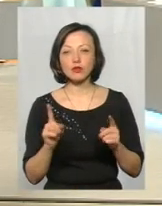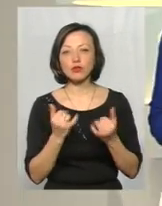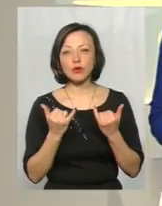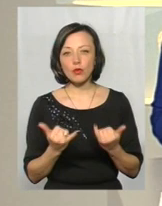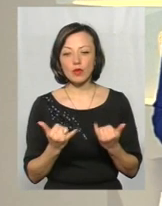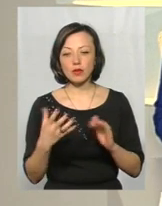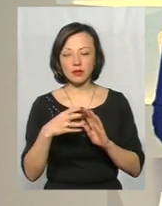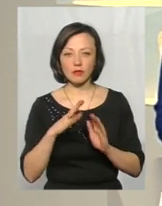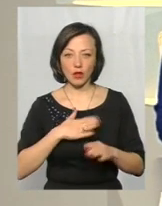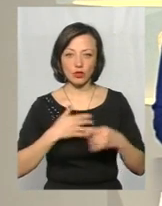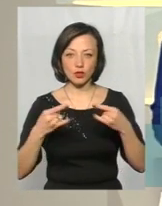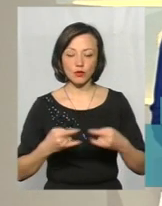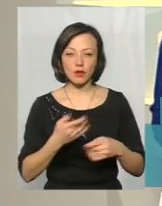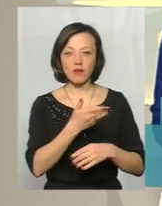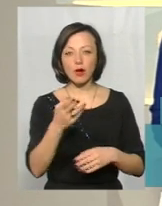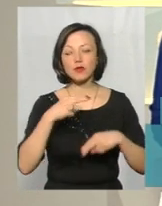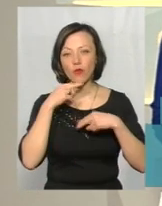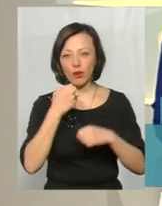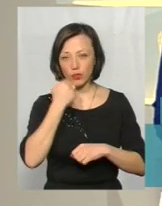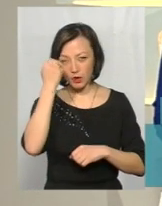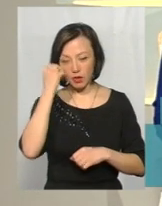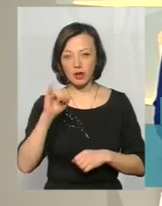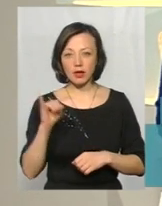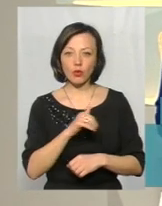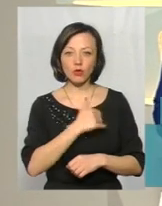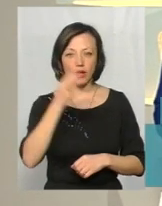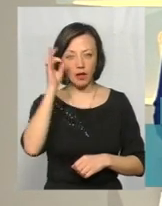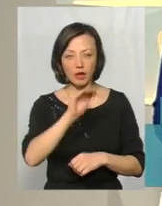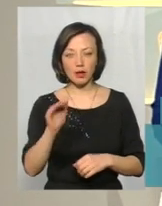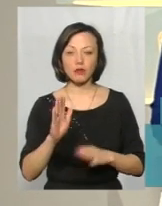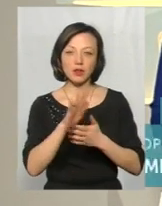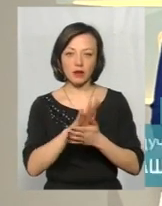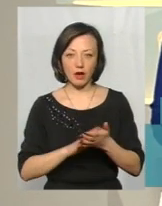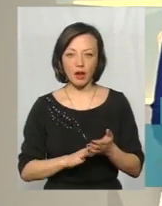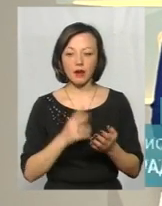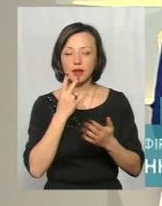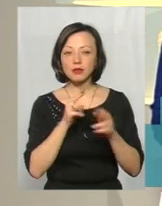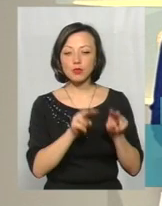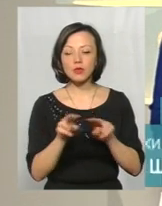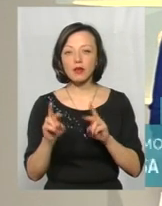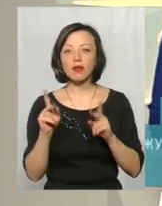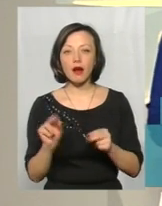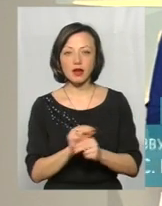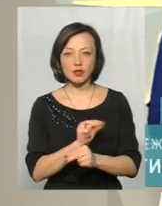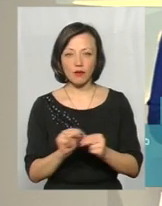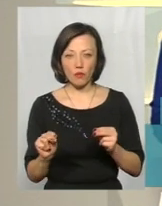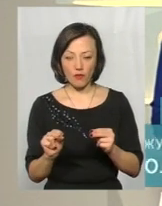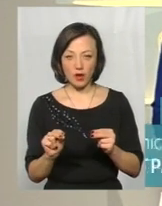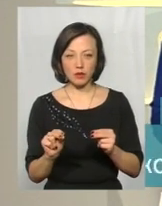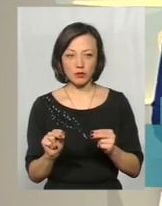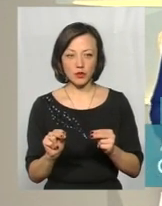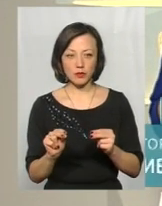сьогодні у нашій студії, глядачам за увагу і хочу нагадати, що ми будемо і далі дивитись за тим, як реставруватимуть